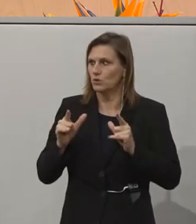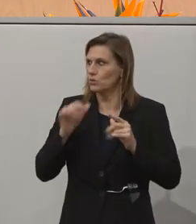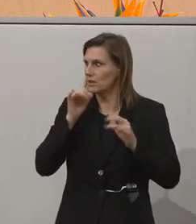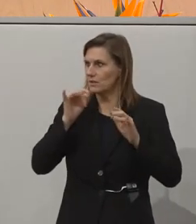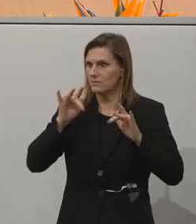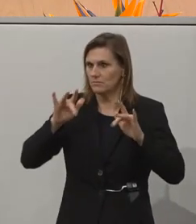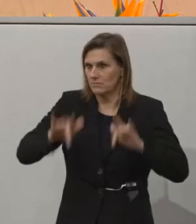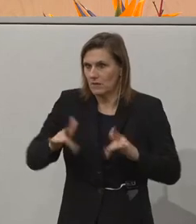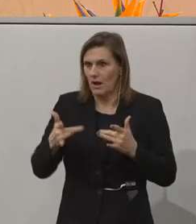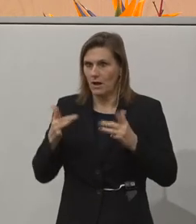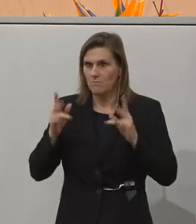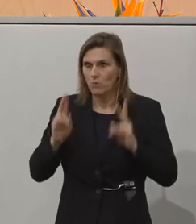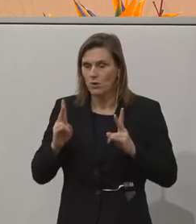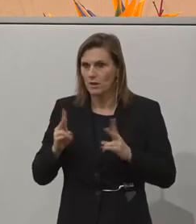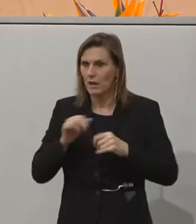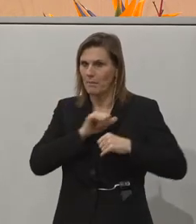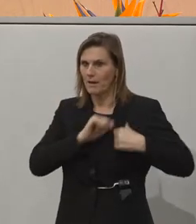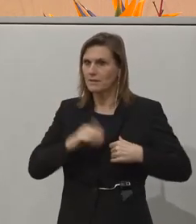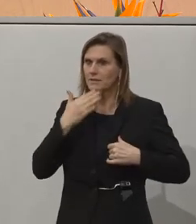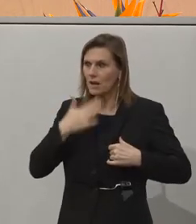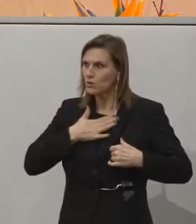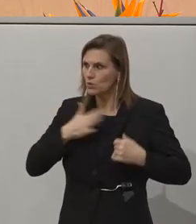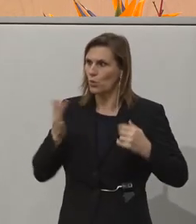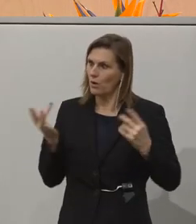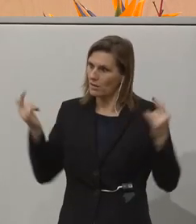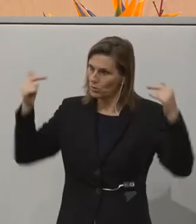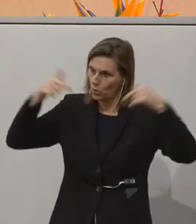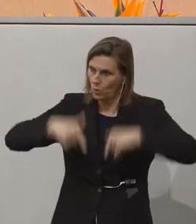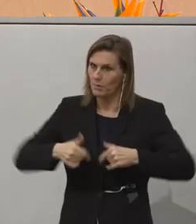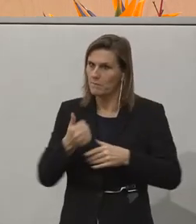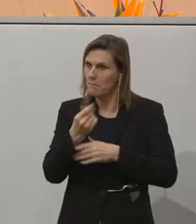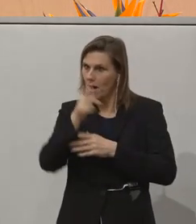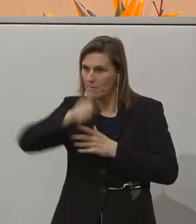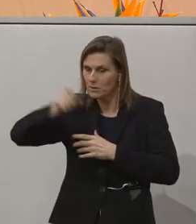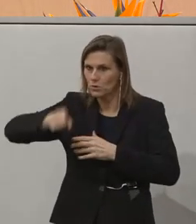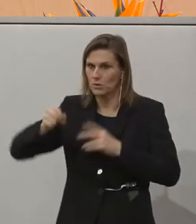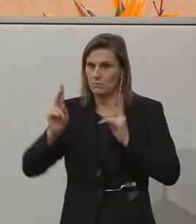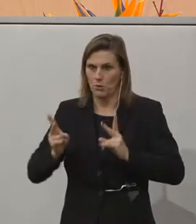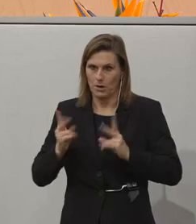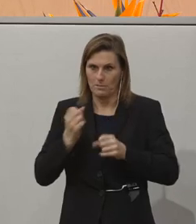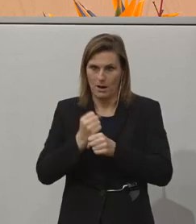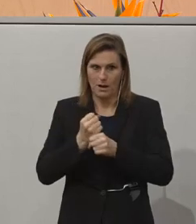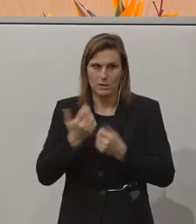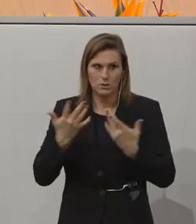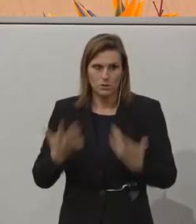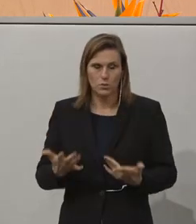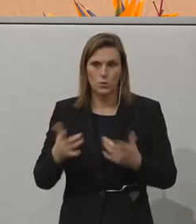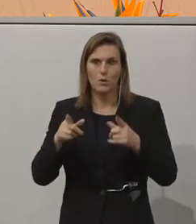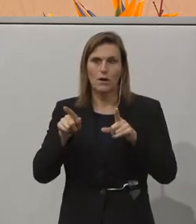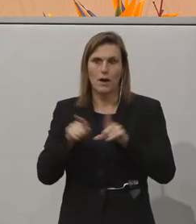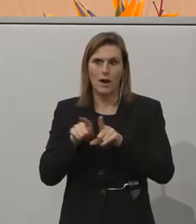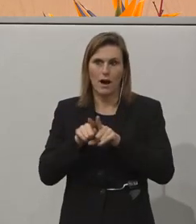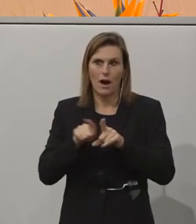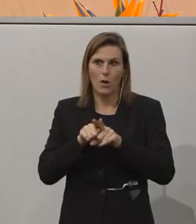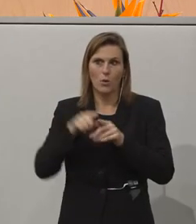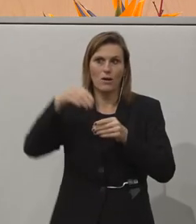möglich ist. Aber herzlichen Dank, dass wir trotzdem hier sein konnten und es so ermöglichen konnten. Das hat aber auch natürlich mit